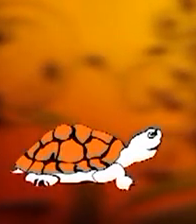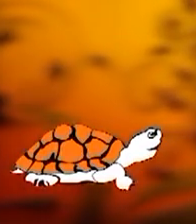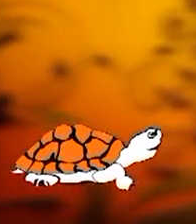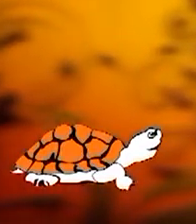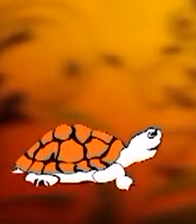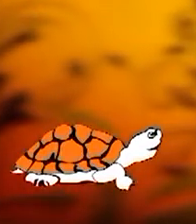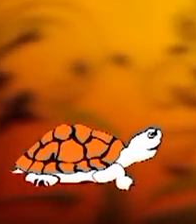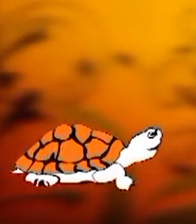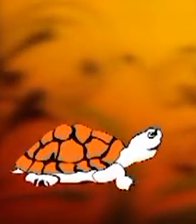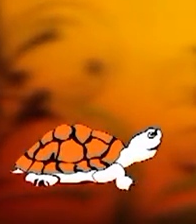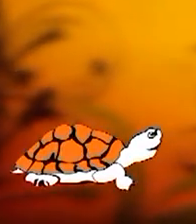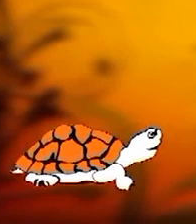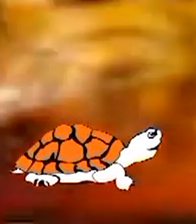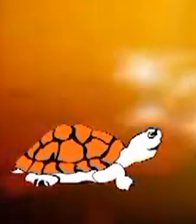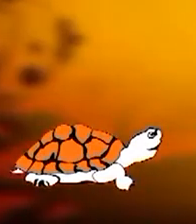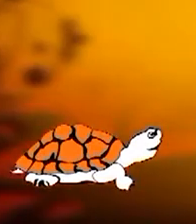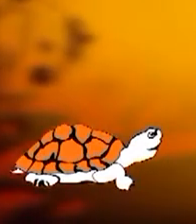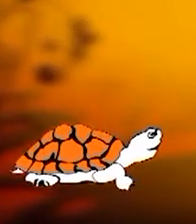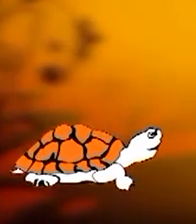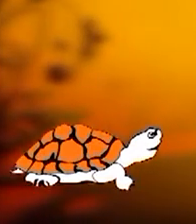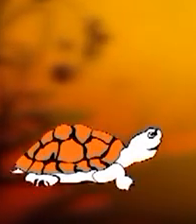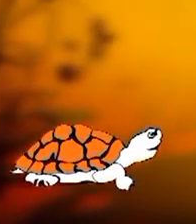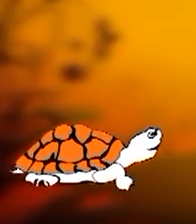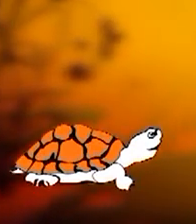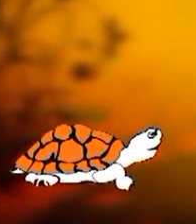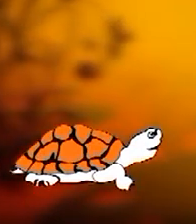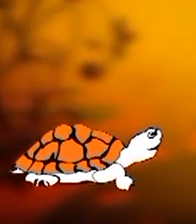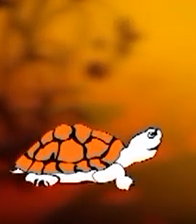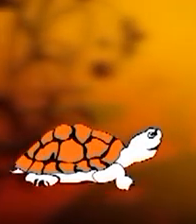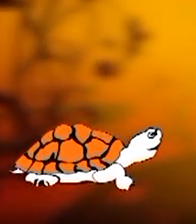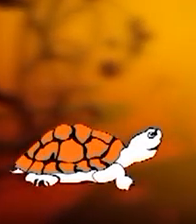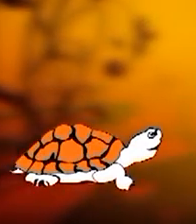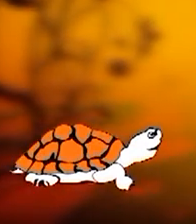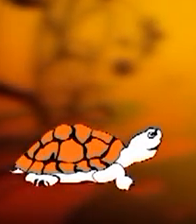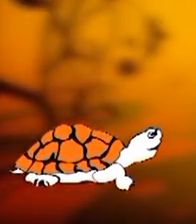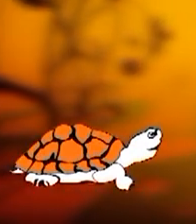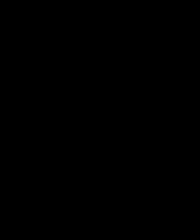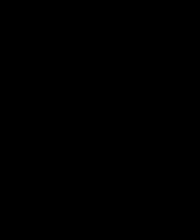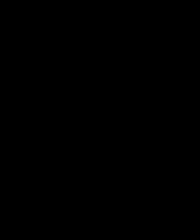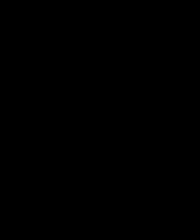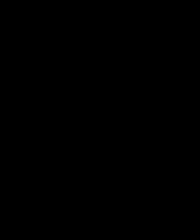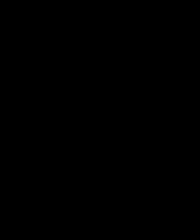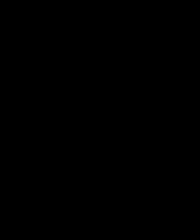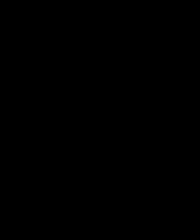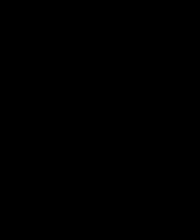Vidimo se i sljedeći malo o Debljini.